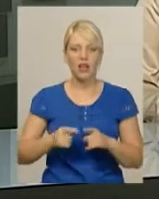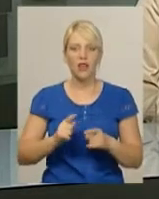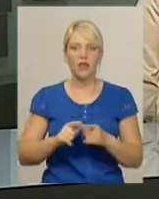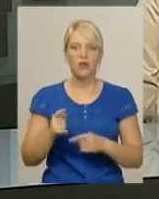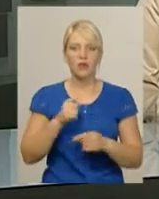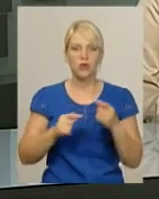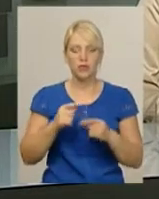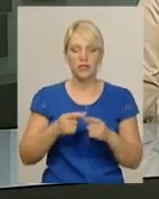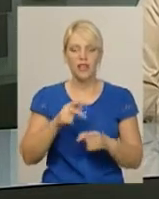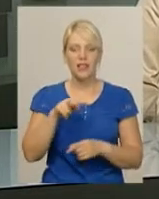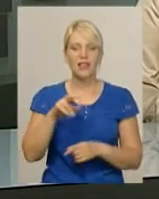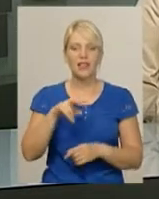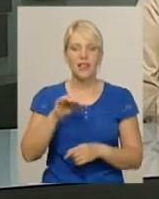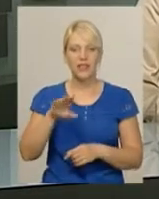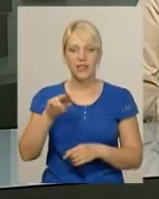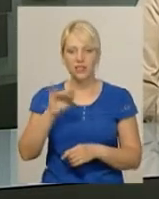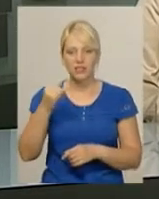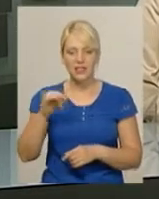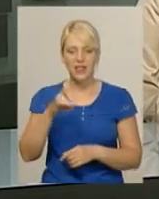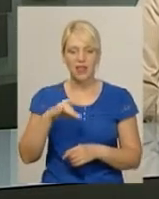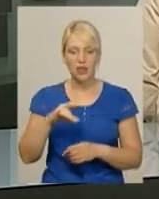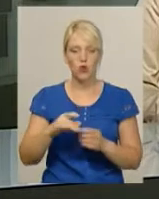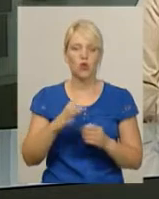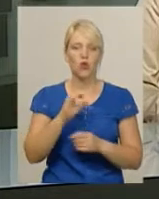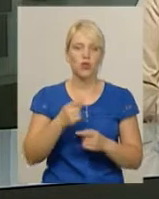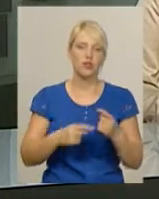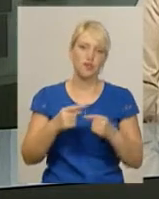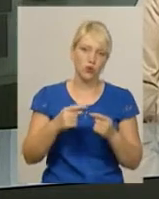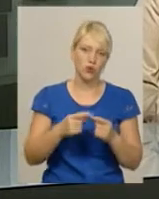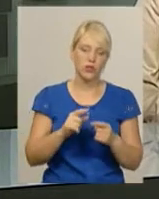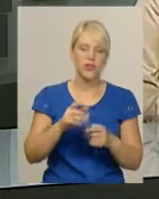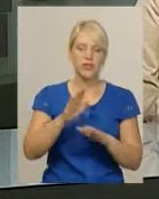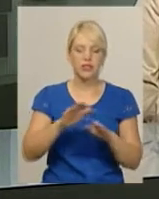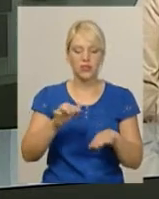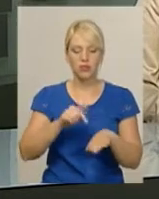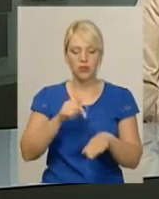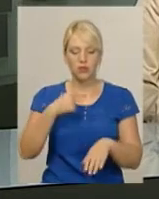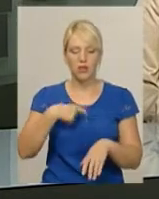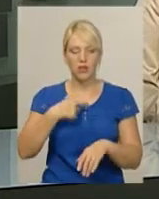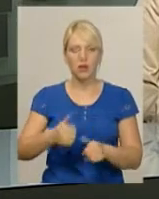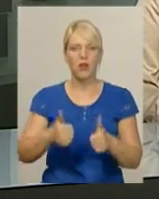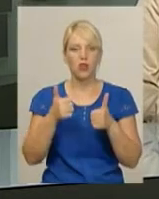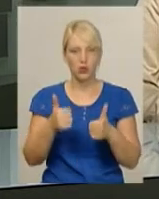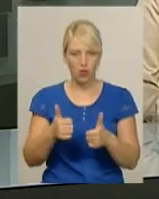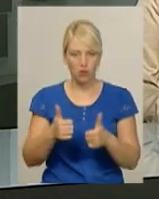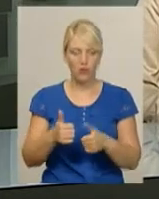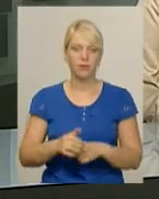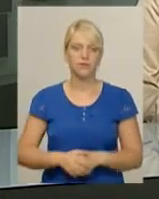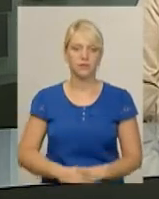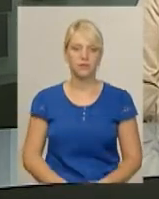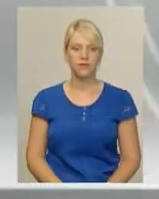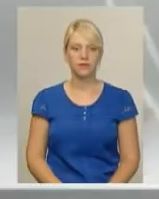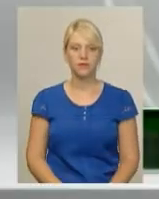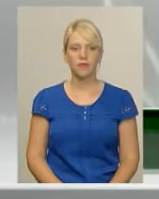селі Головчинці Литичівського району. Діти почуваються добре, повідомила виконуюча обов'язки директора табору «Чайка» Алла Паламарчук.